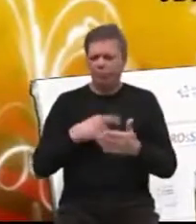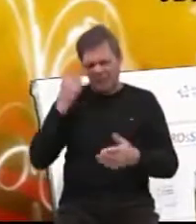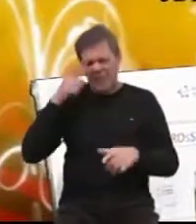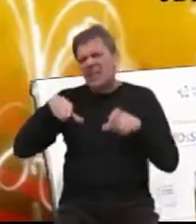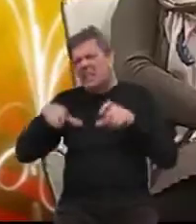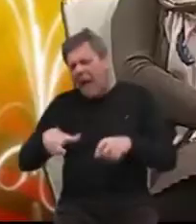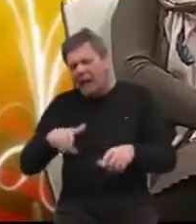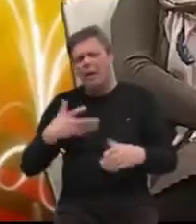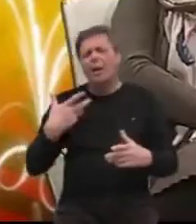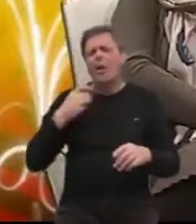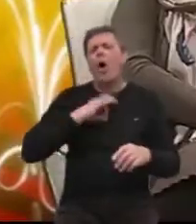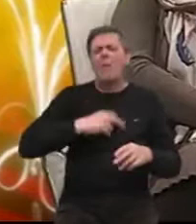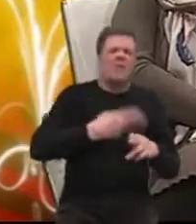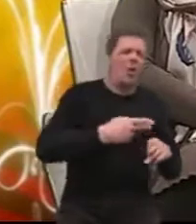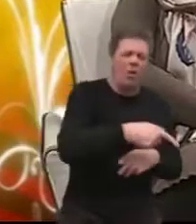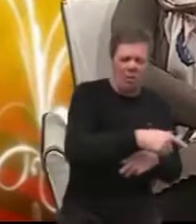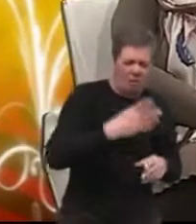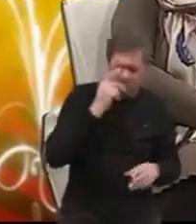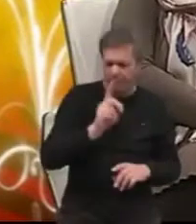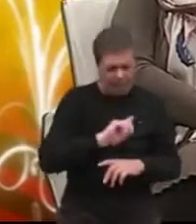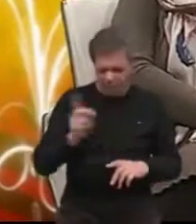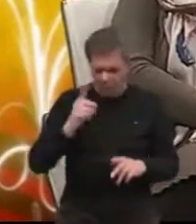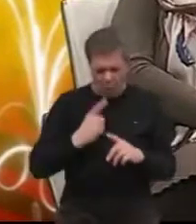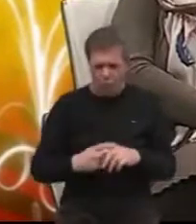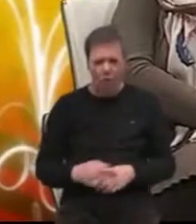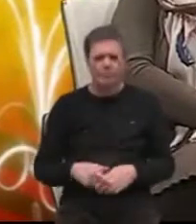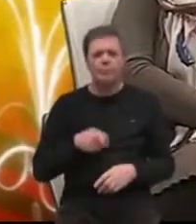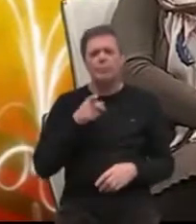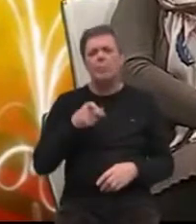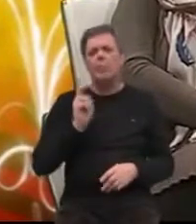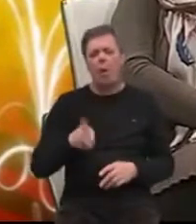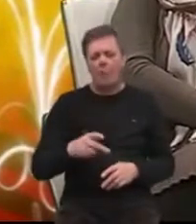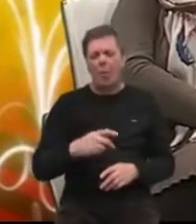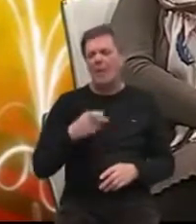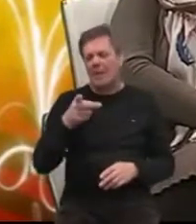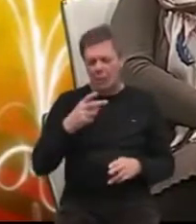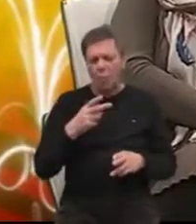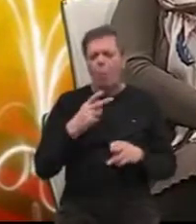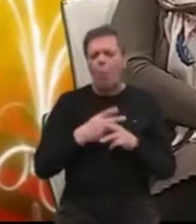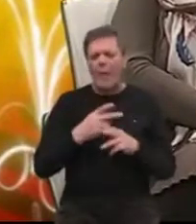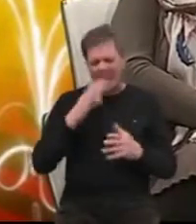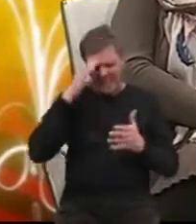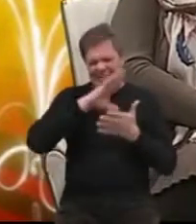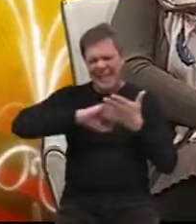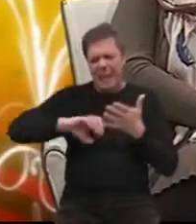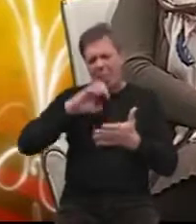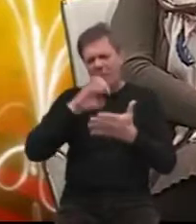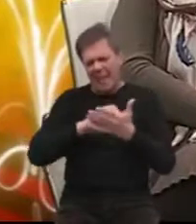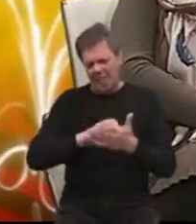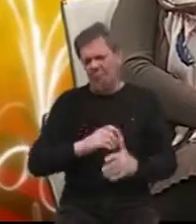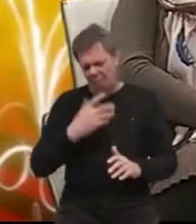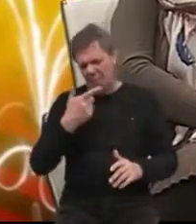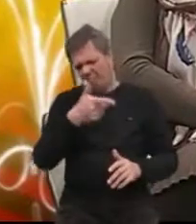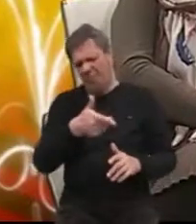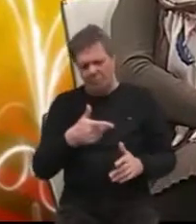moramo... Prvo što je potrebno napraviti je da tu bolest destigmatiziramo, da joj jasno